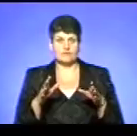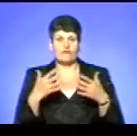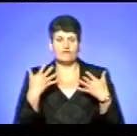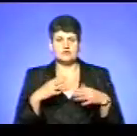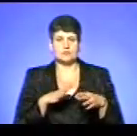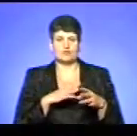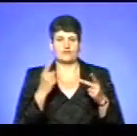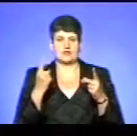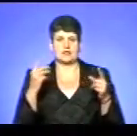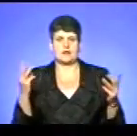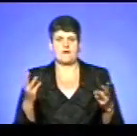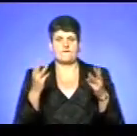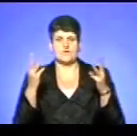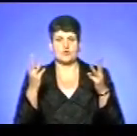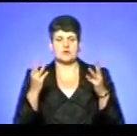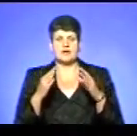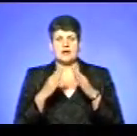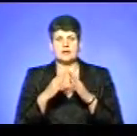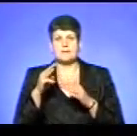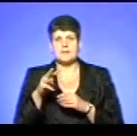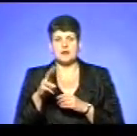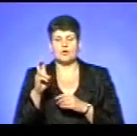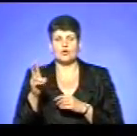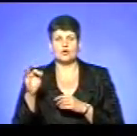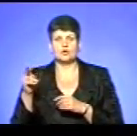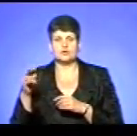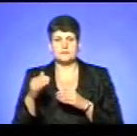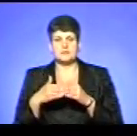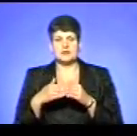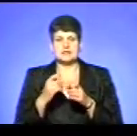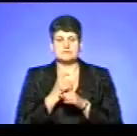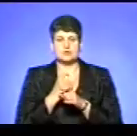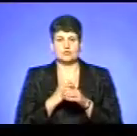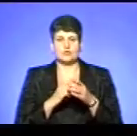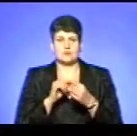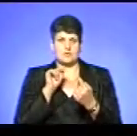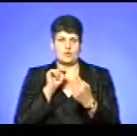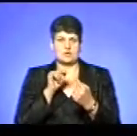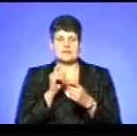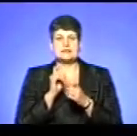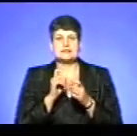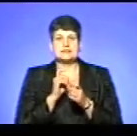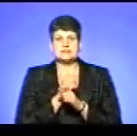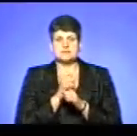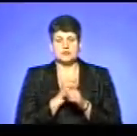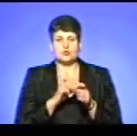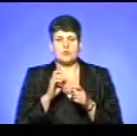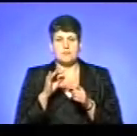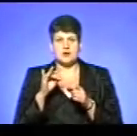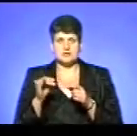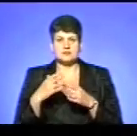вогонь. Хата Марії Колодійчук навпроти спиртобази. Пожежа завдала шкоди її обістю,